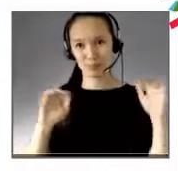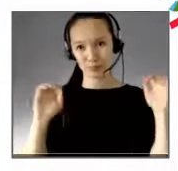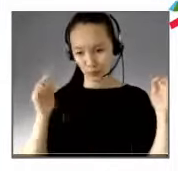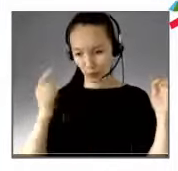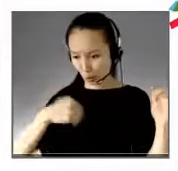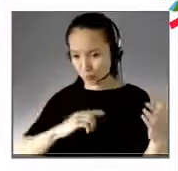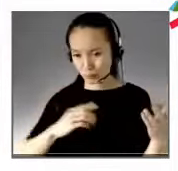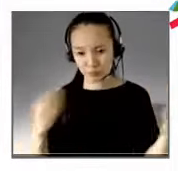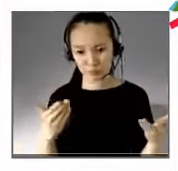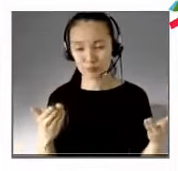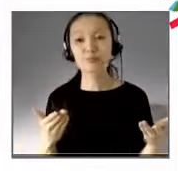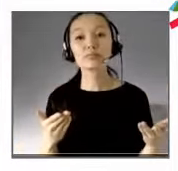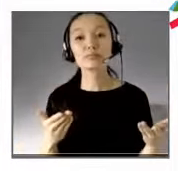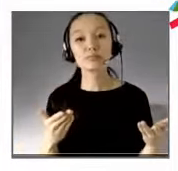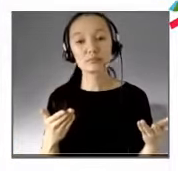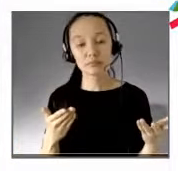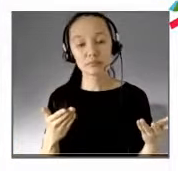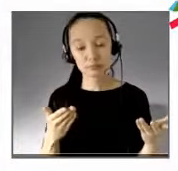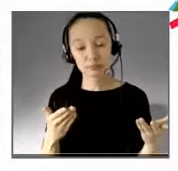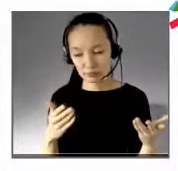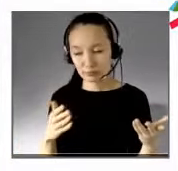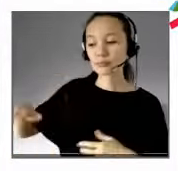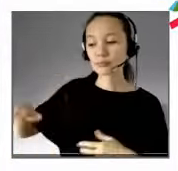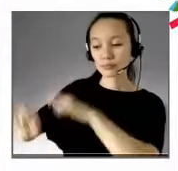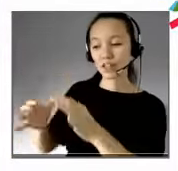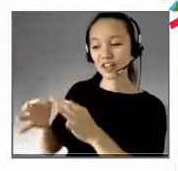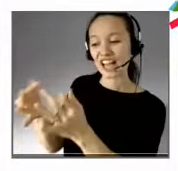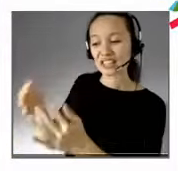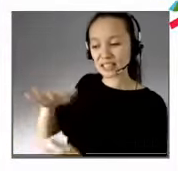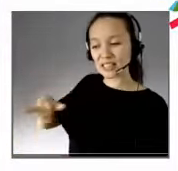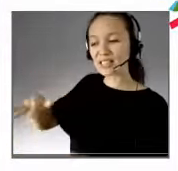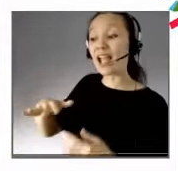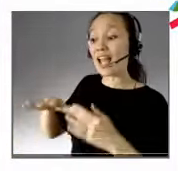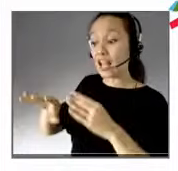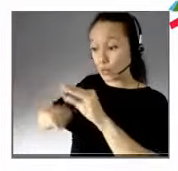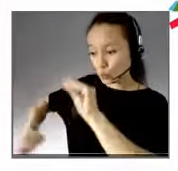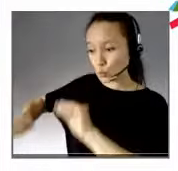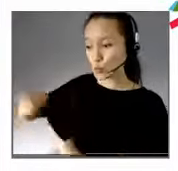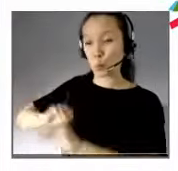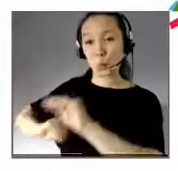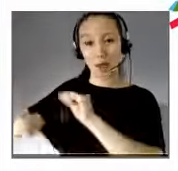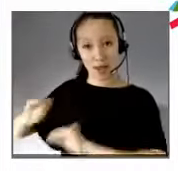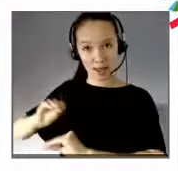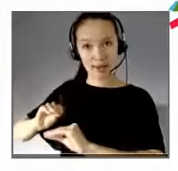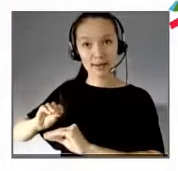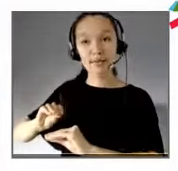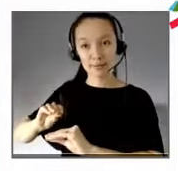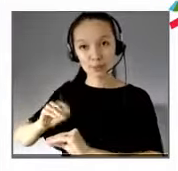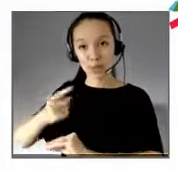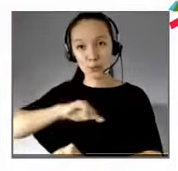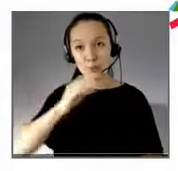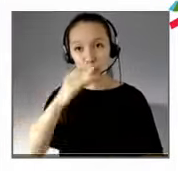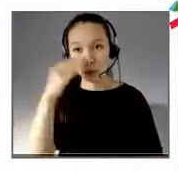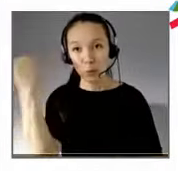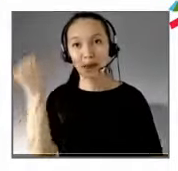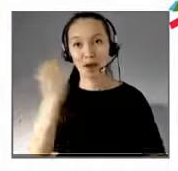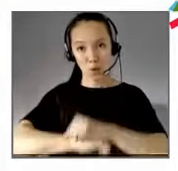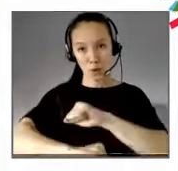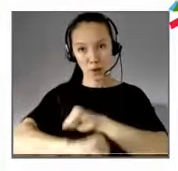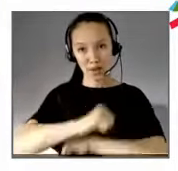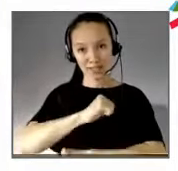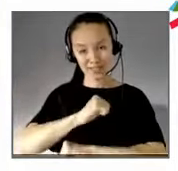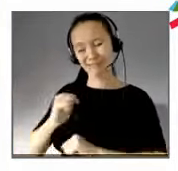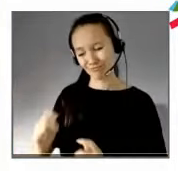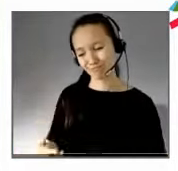des plus fragiles est une des dignités de toute organisation humaine et doit aussi s'appliquer au monde de l'entreprise.